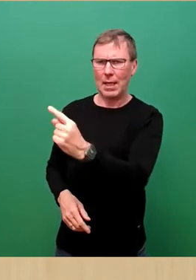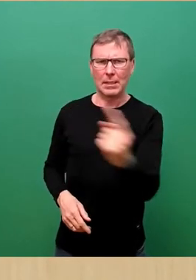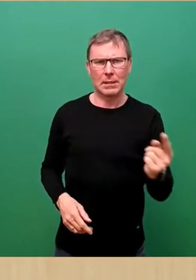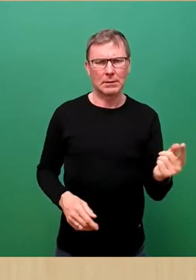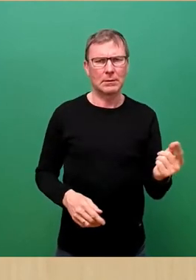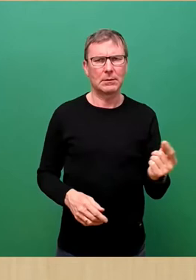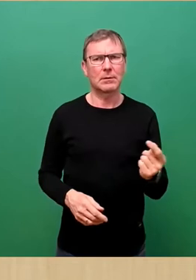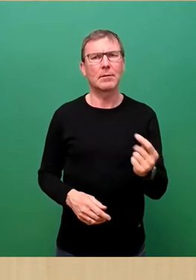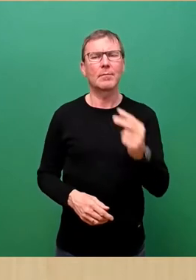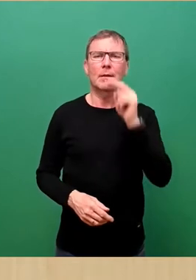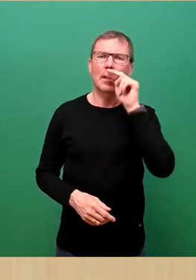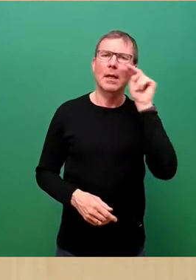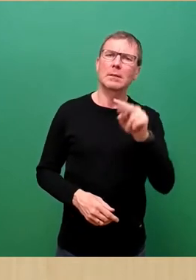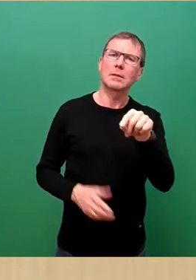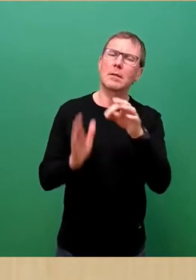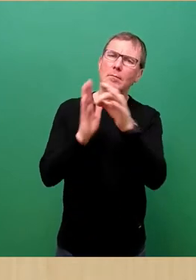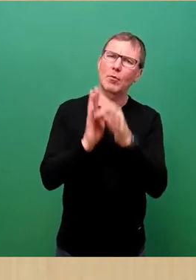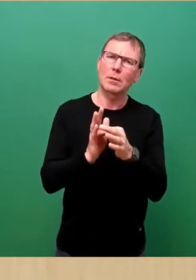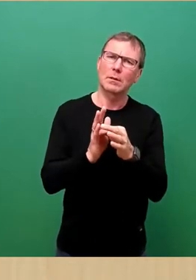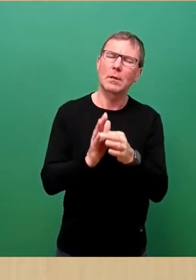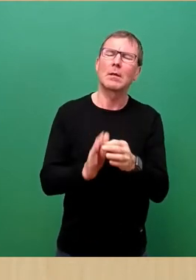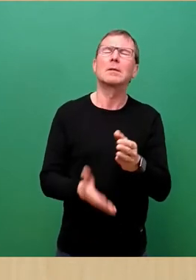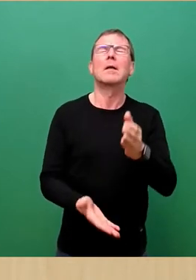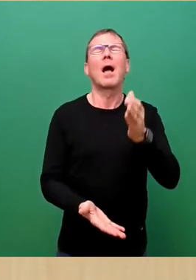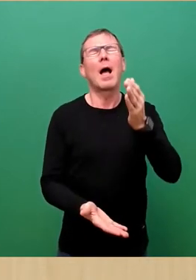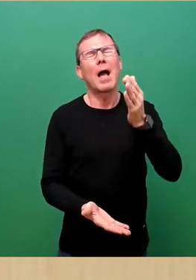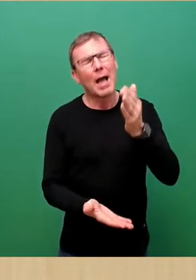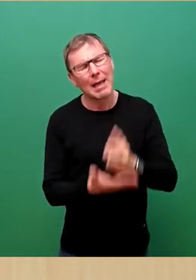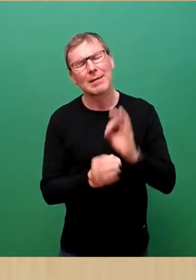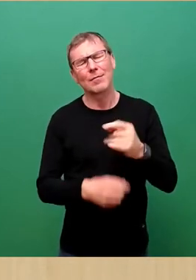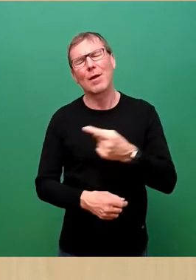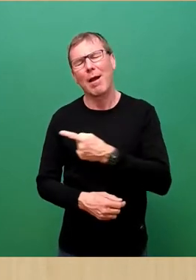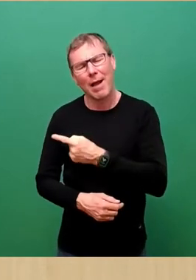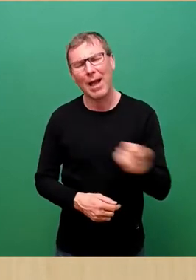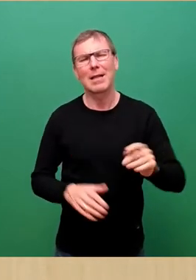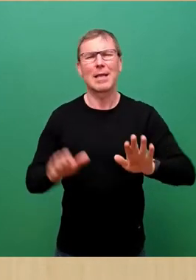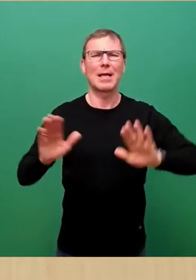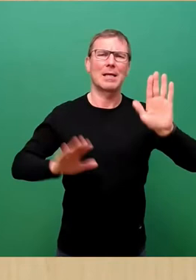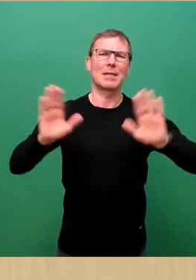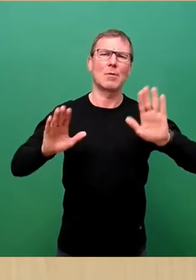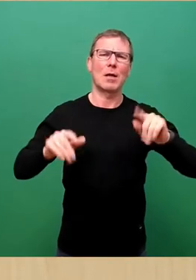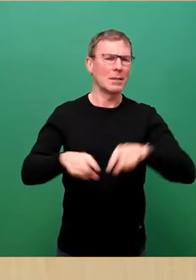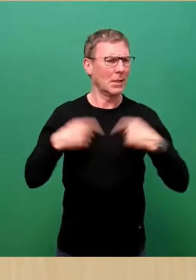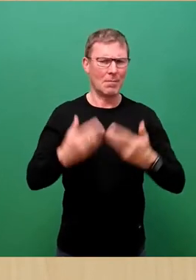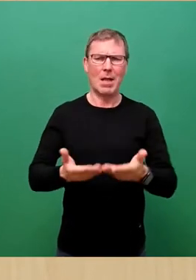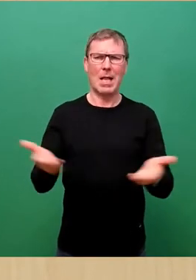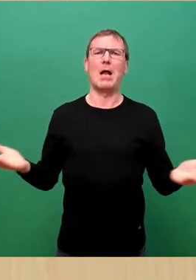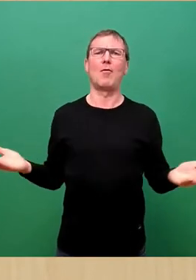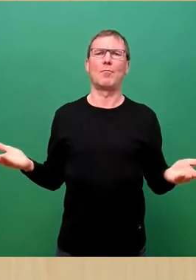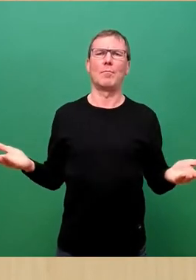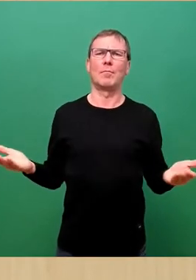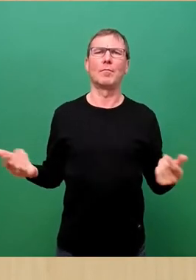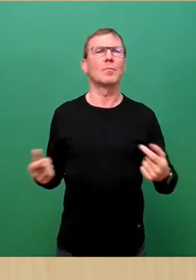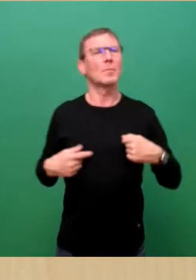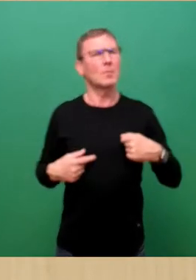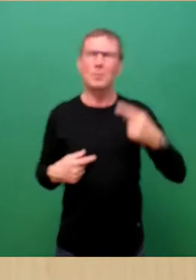dessen sollte es doch endlich für alle Demokratinnen und Demokraten hier im Raum, die sich als weltoffen verstehen